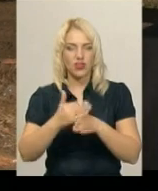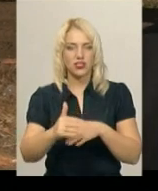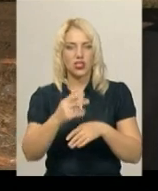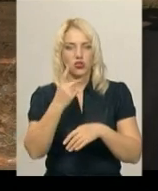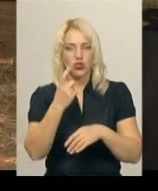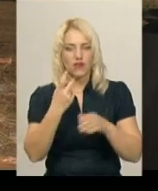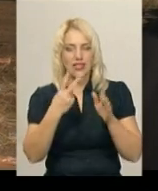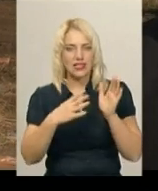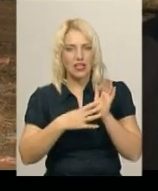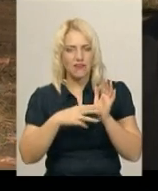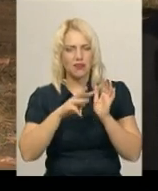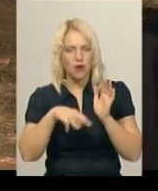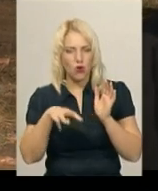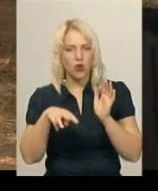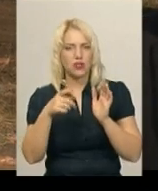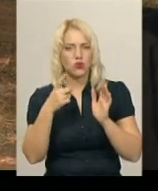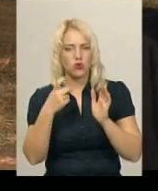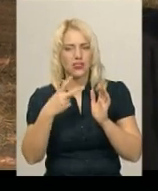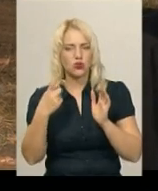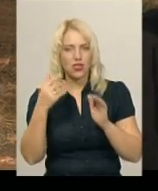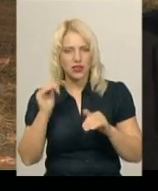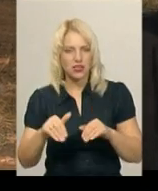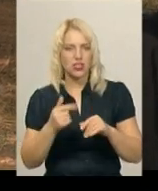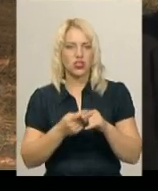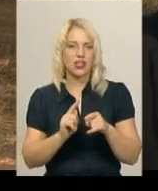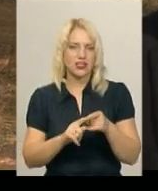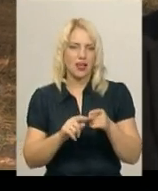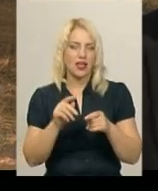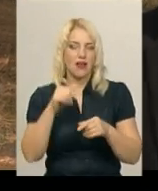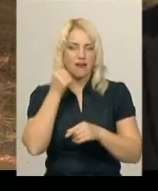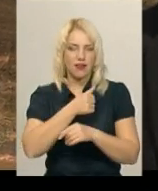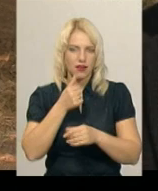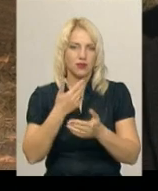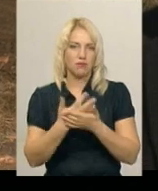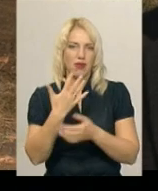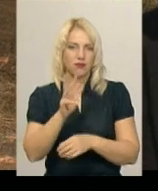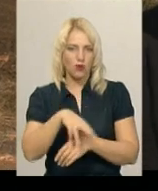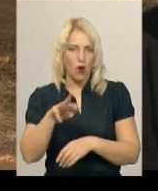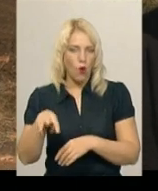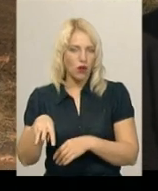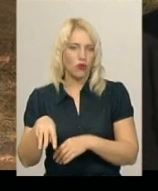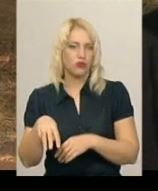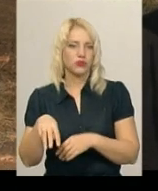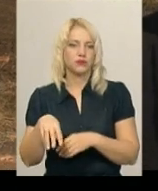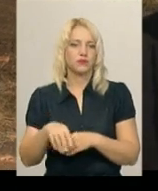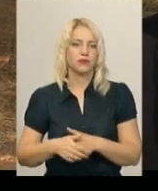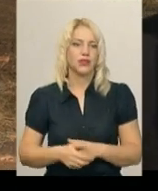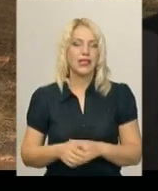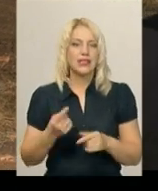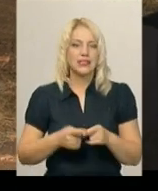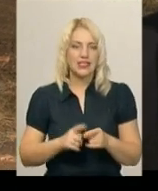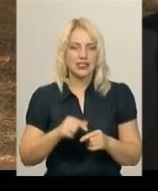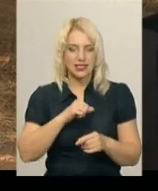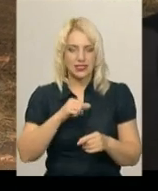мільйонів 121 тисяча. На цей рік біля п'яти мільйонів. Це